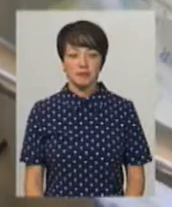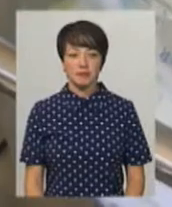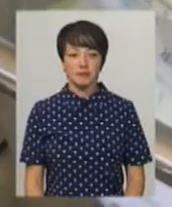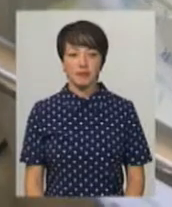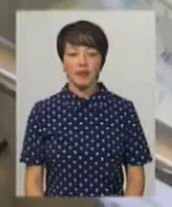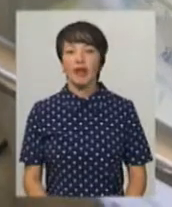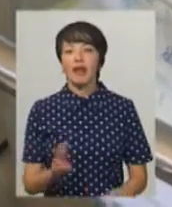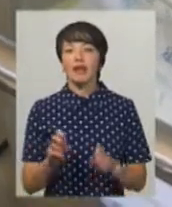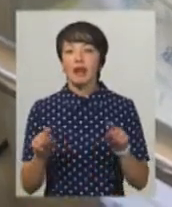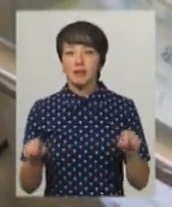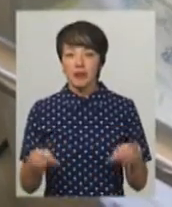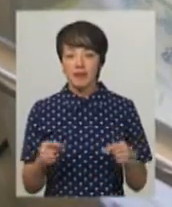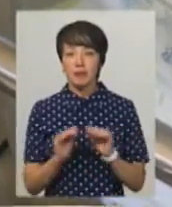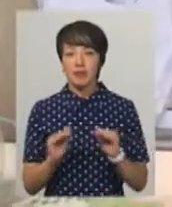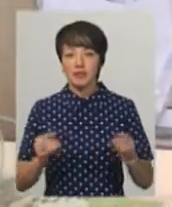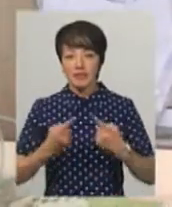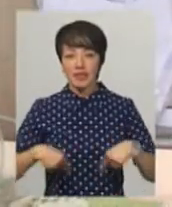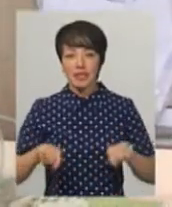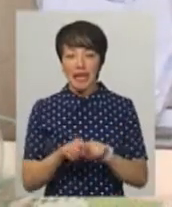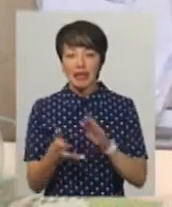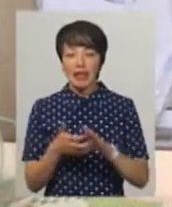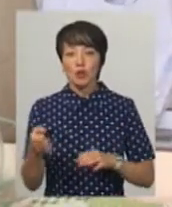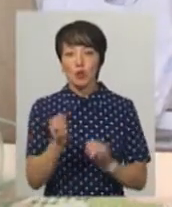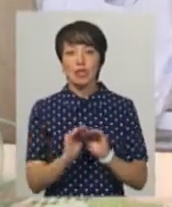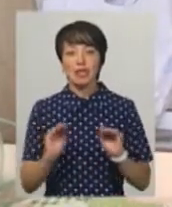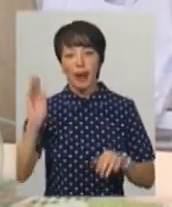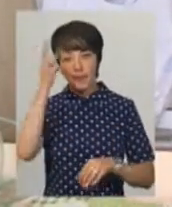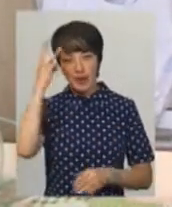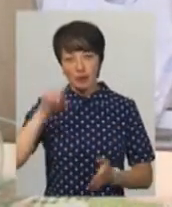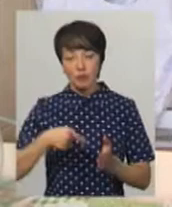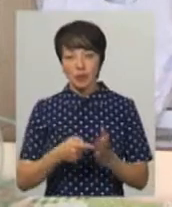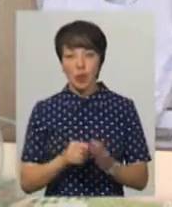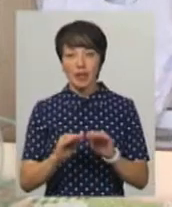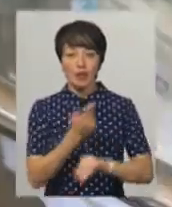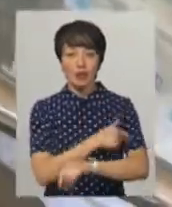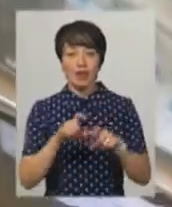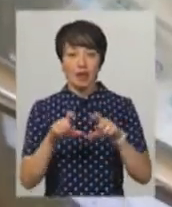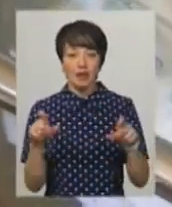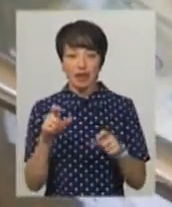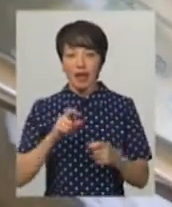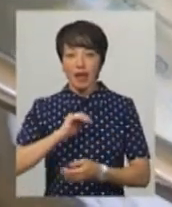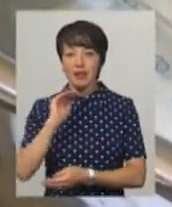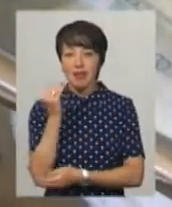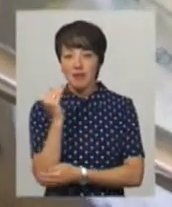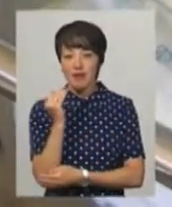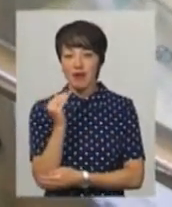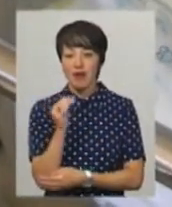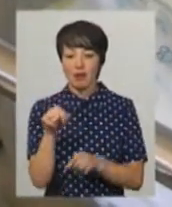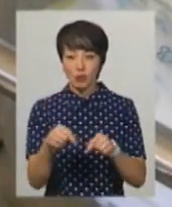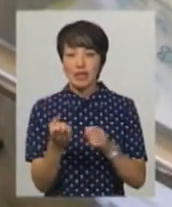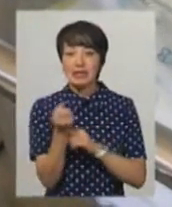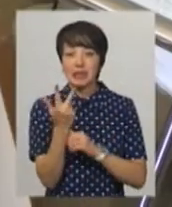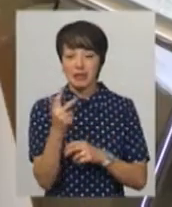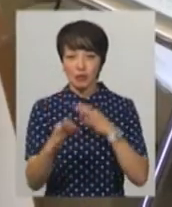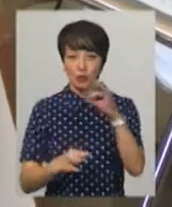На реабілітації у педіатричному відділенні для недоношених дітей Хмельницької міської дитячої лікарні немовля перебуває рівно 13-ту добу.